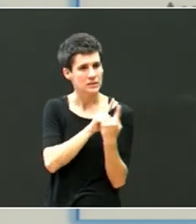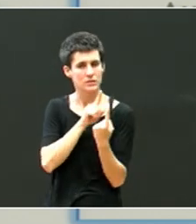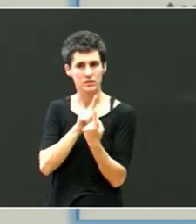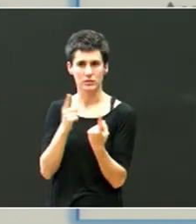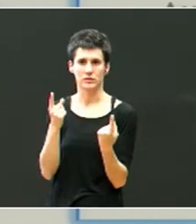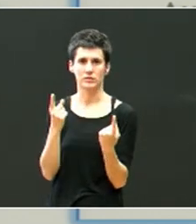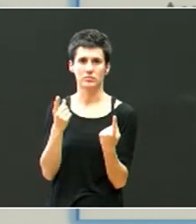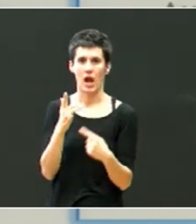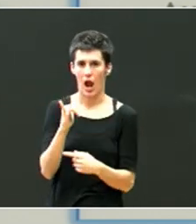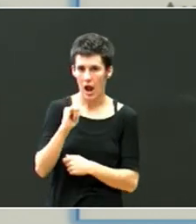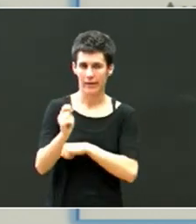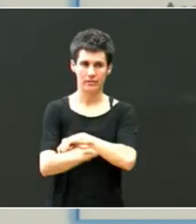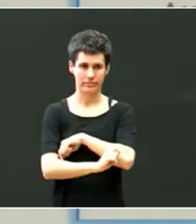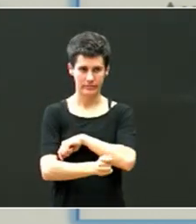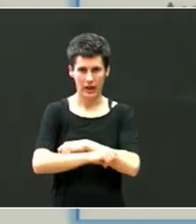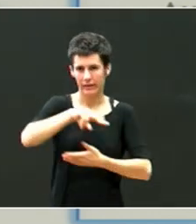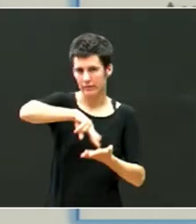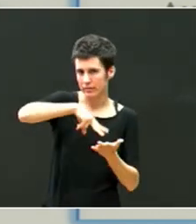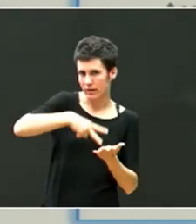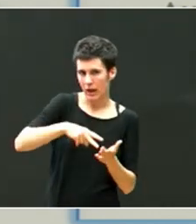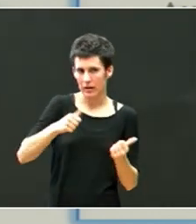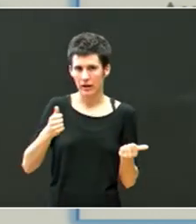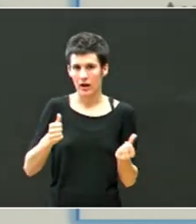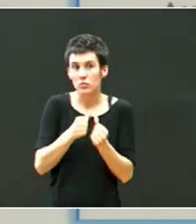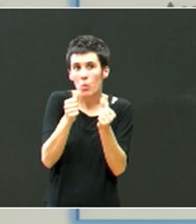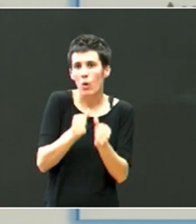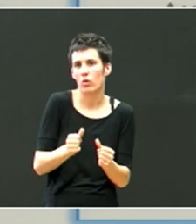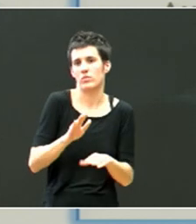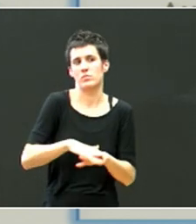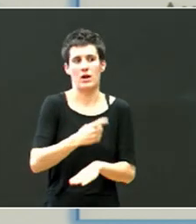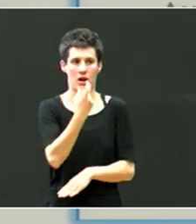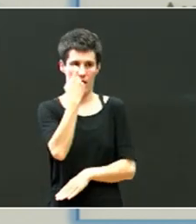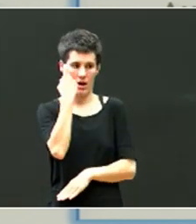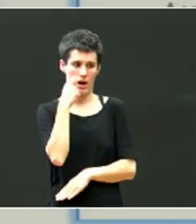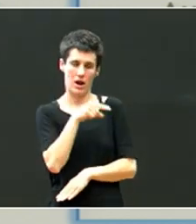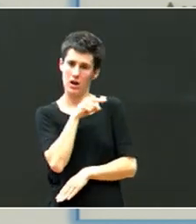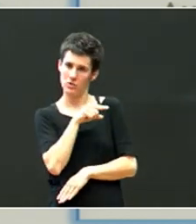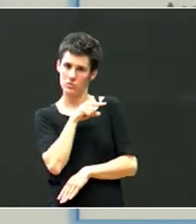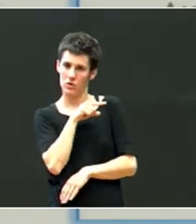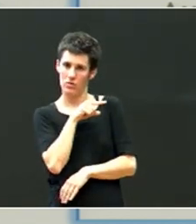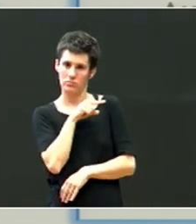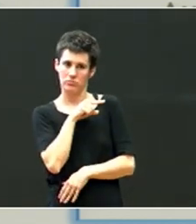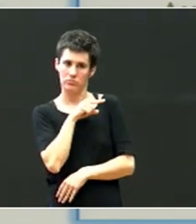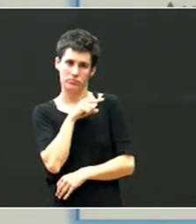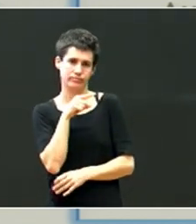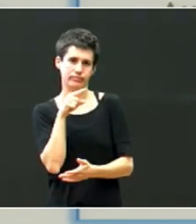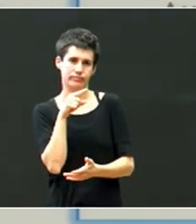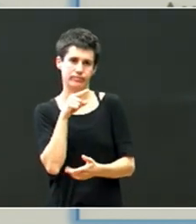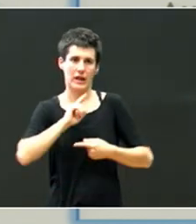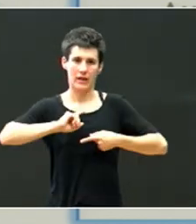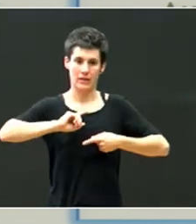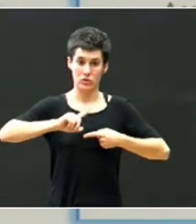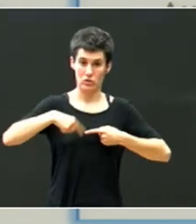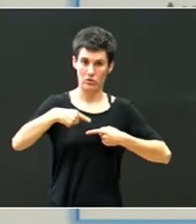Badaude teknikak, eta daude formak, nun ikasle hori, eunian demagun, laubider